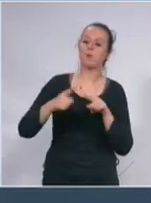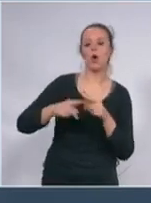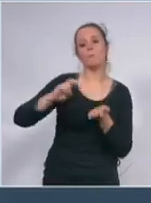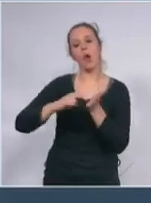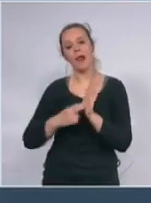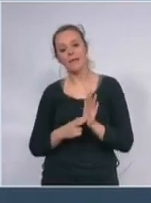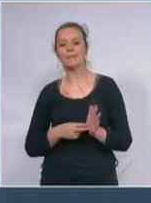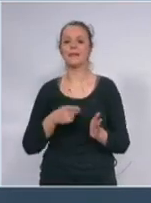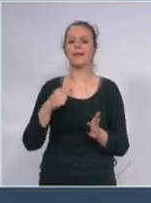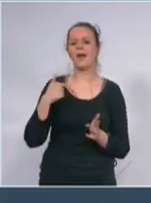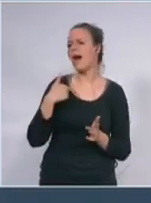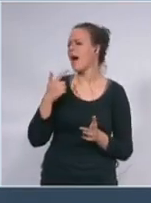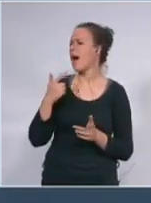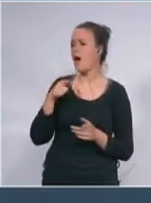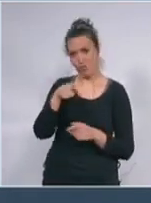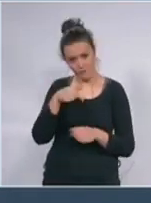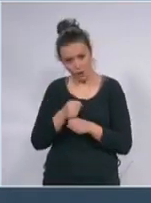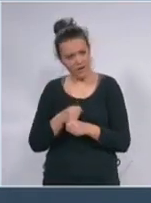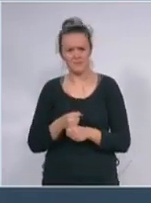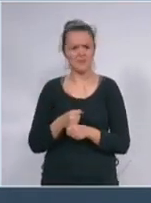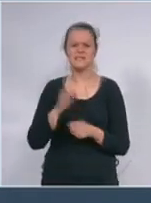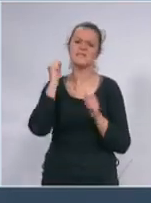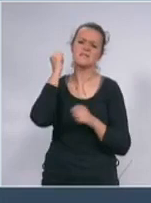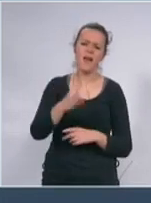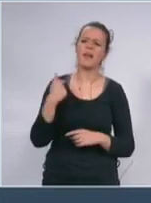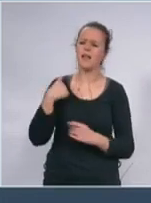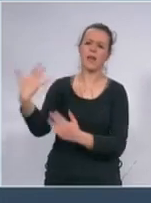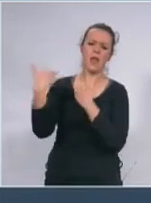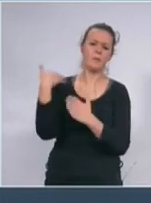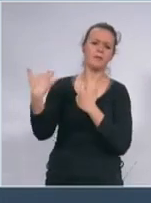iako slušam sve moguće napade svakog bogovetnog dana.